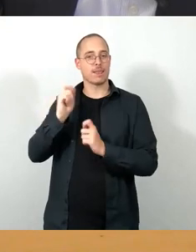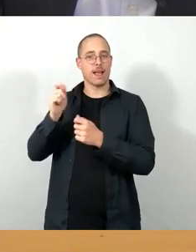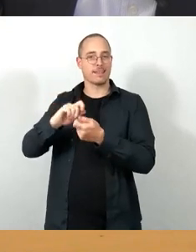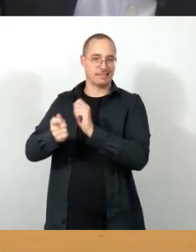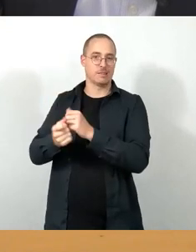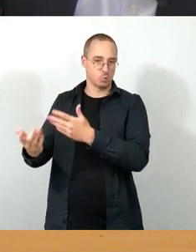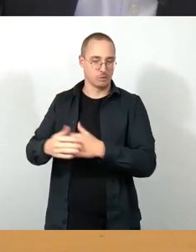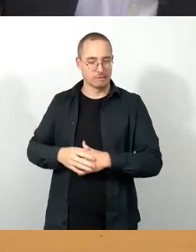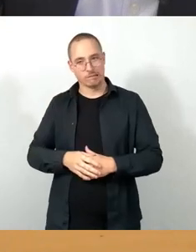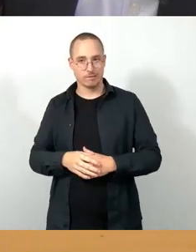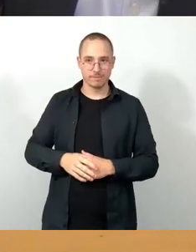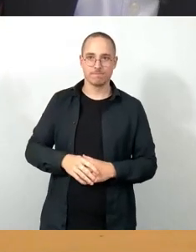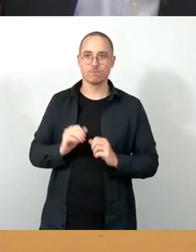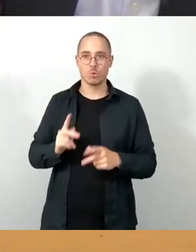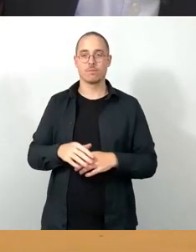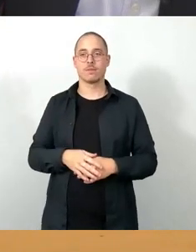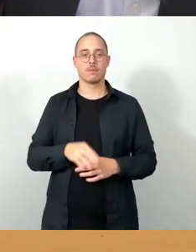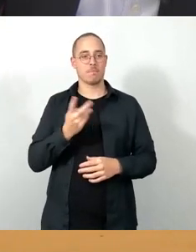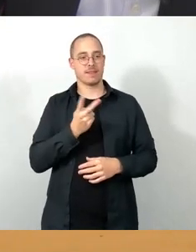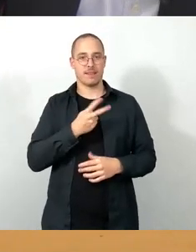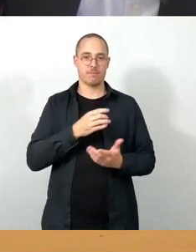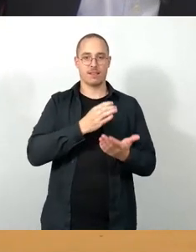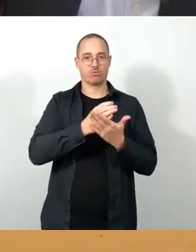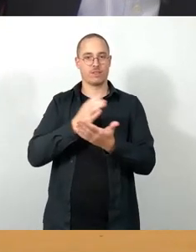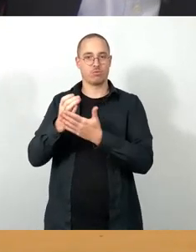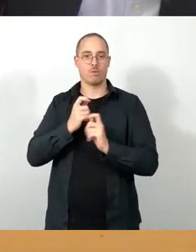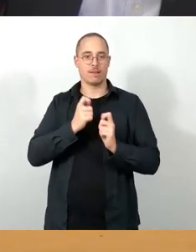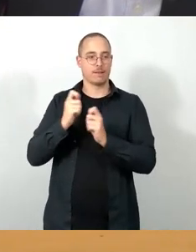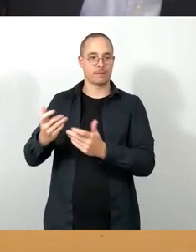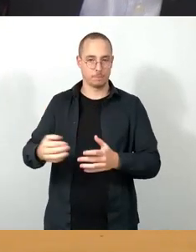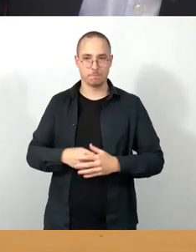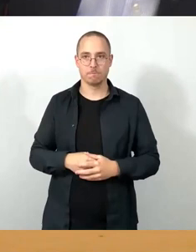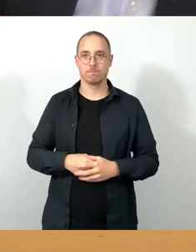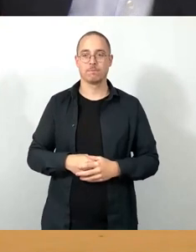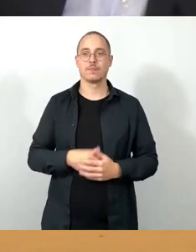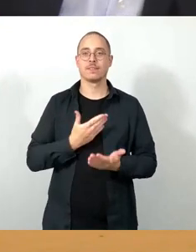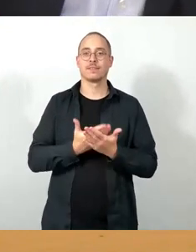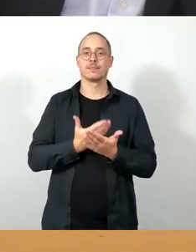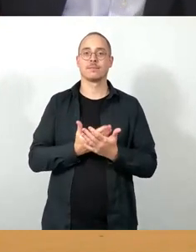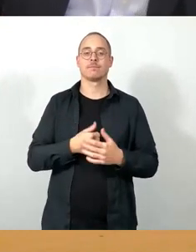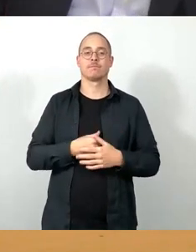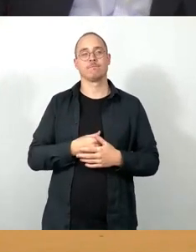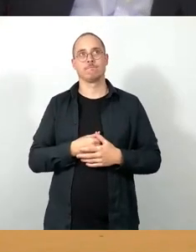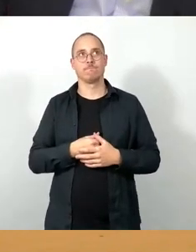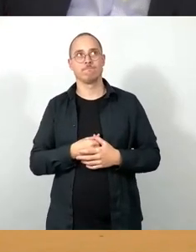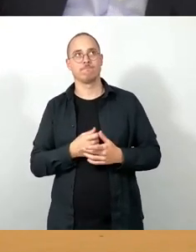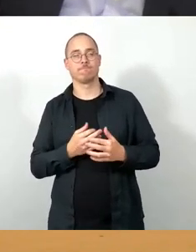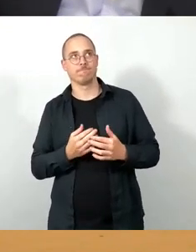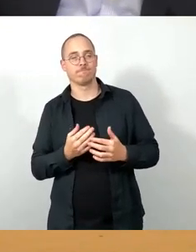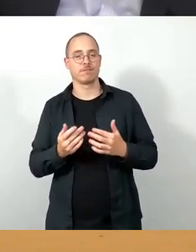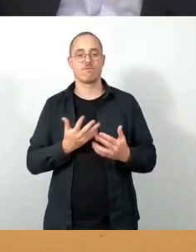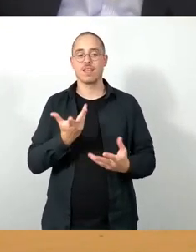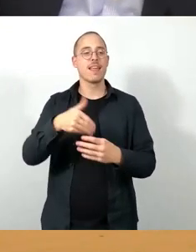jeweils Ersetzungsanträge sind, der, mit denen wir jetzt inhalten, ich würde es gleich noch mal